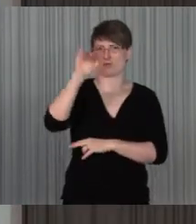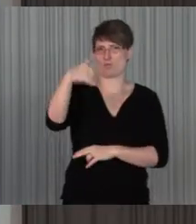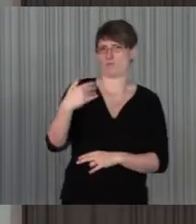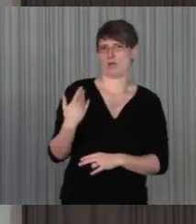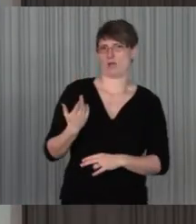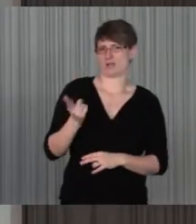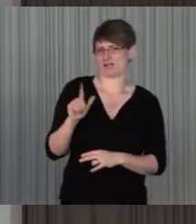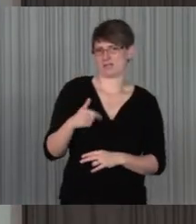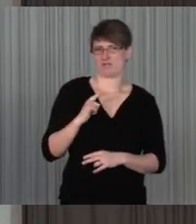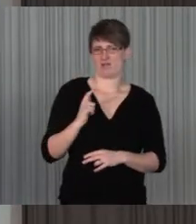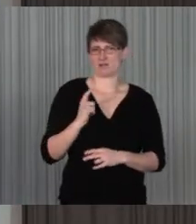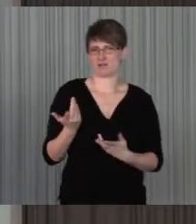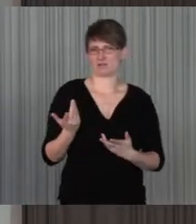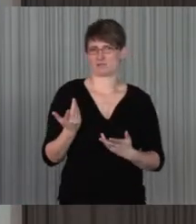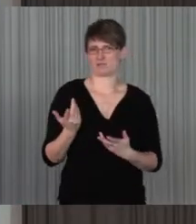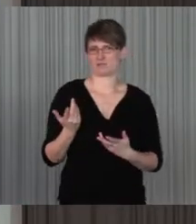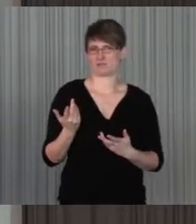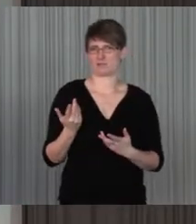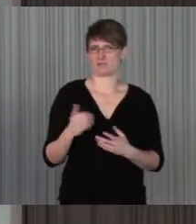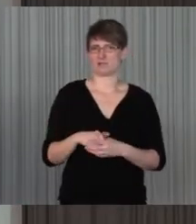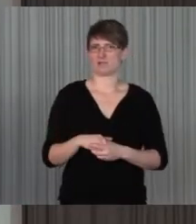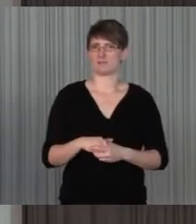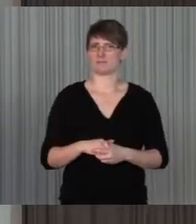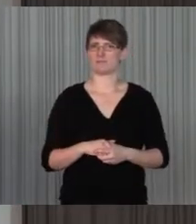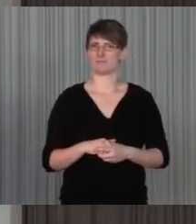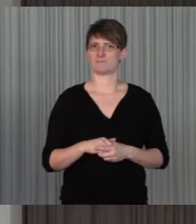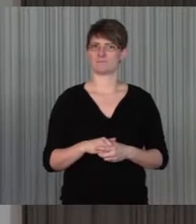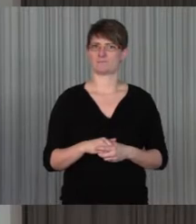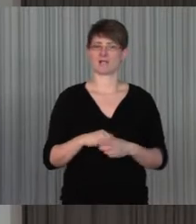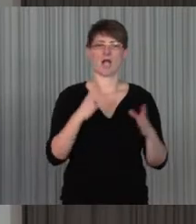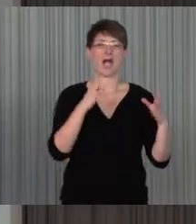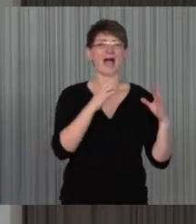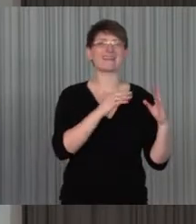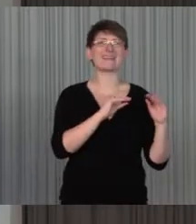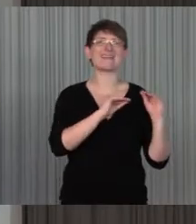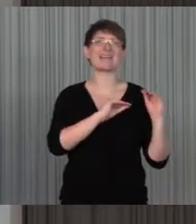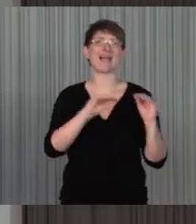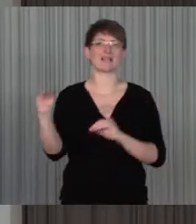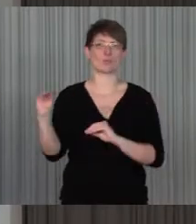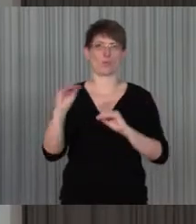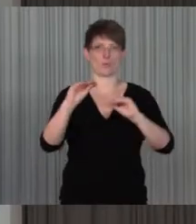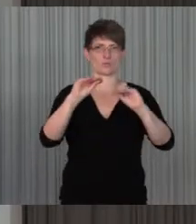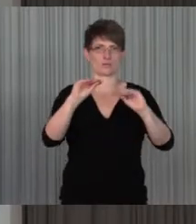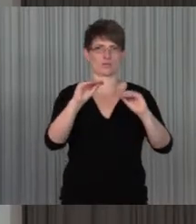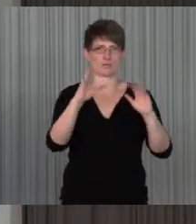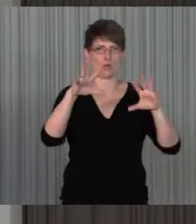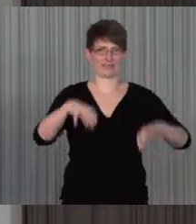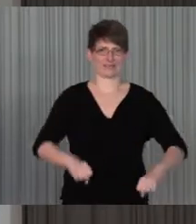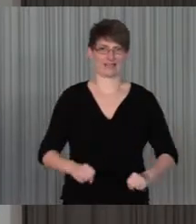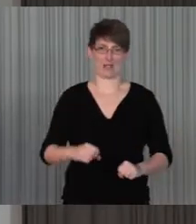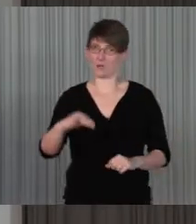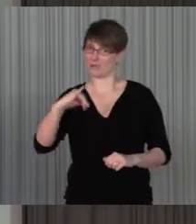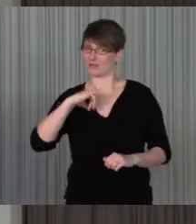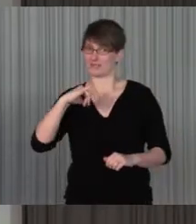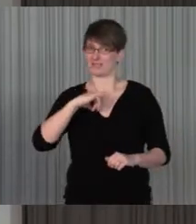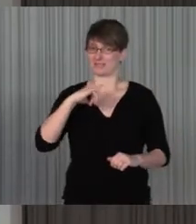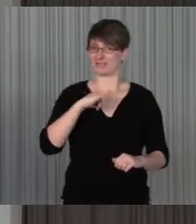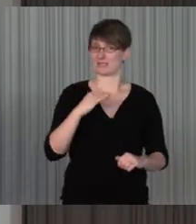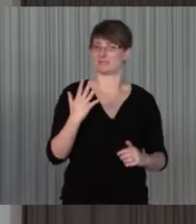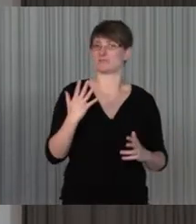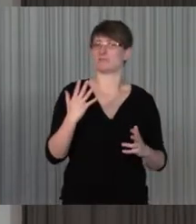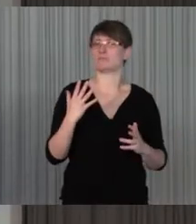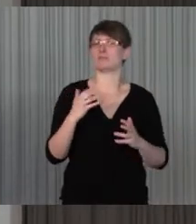hinausgehen, also sie haben eben auch Anleitungskompetenzen erworben, die haben Interesse daran entwickelt, auch selber eben quasi